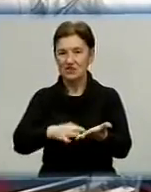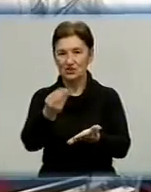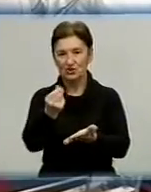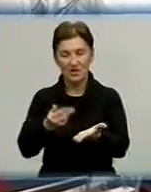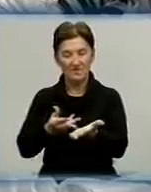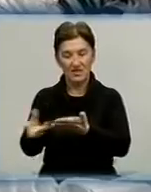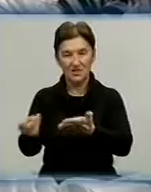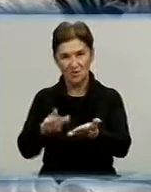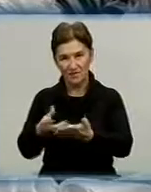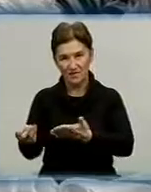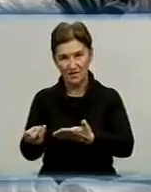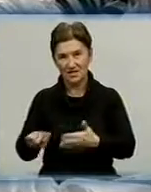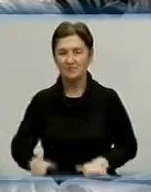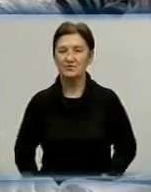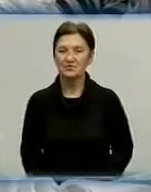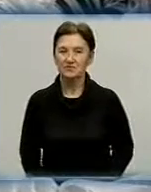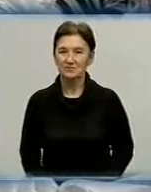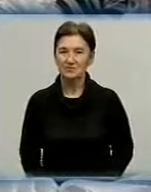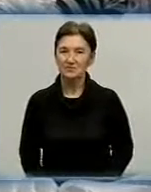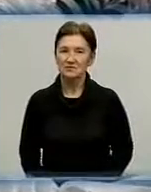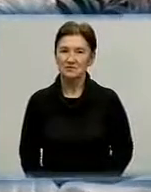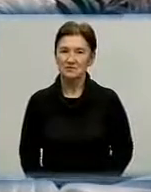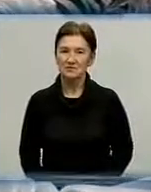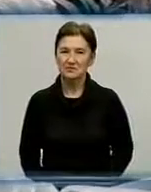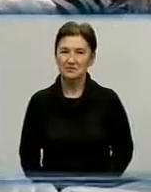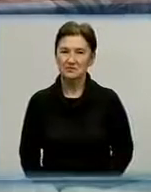процедуру діалізу. Інна Промак, Анатолій Басистий. День за днем.